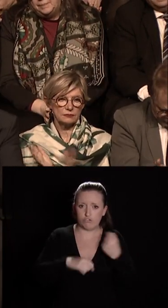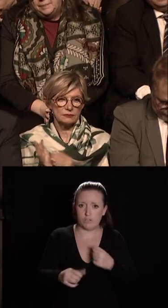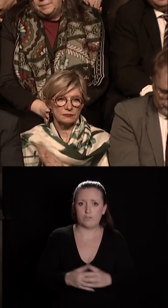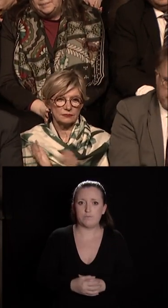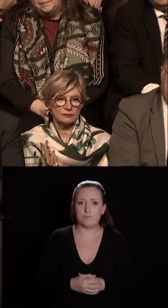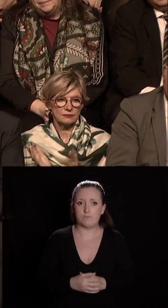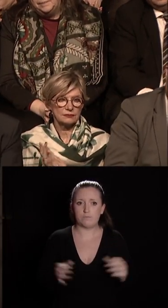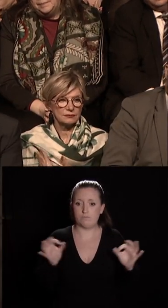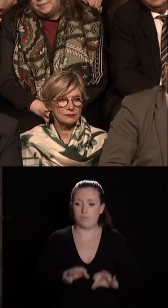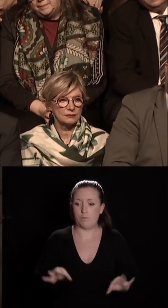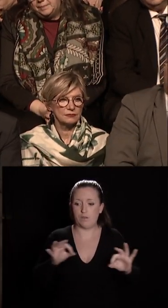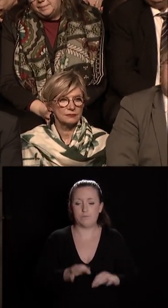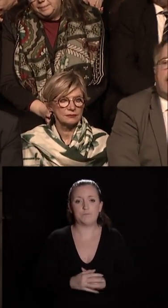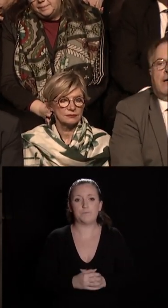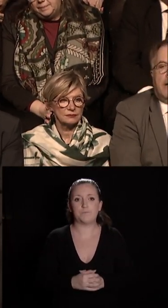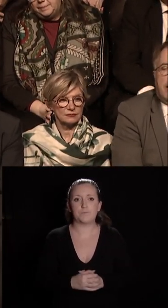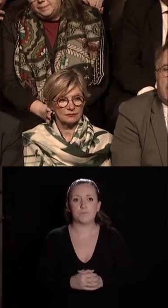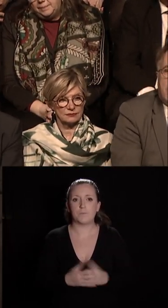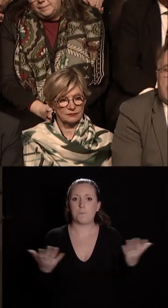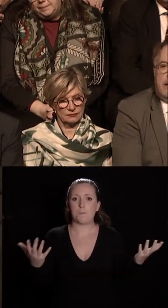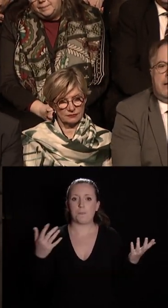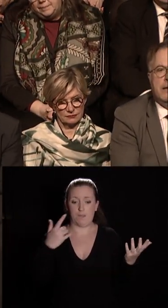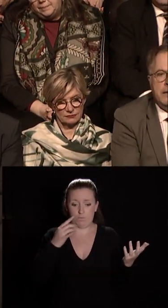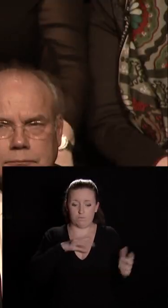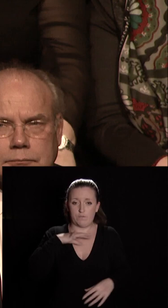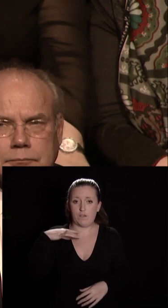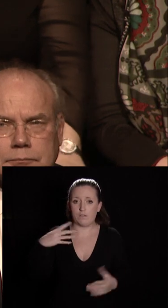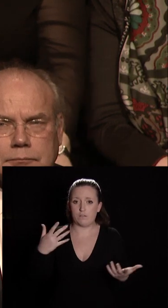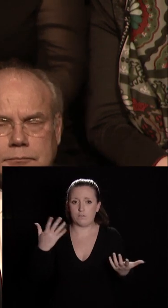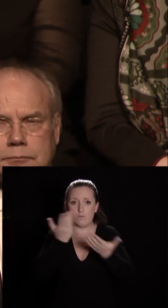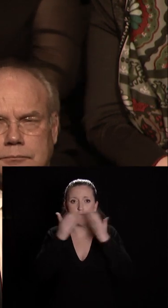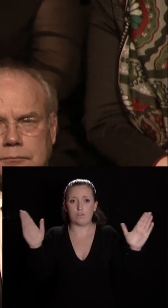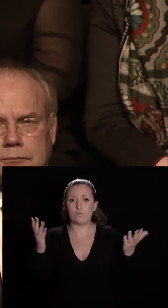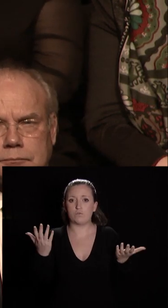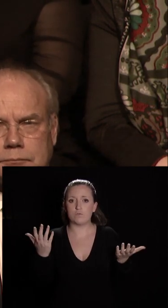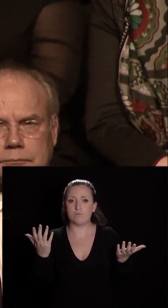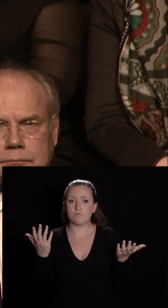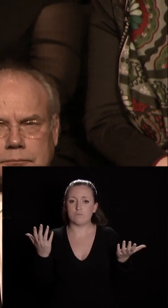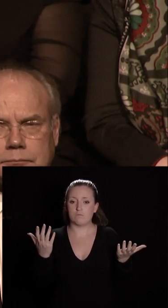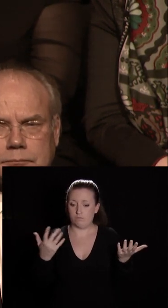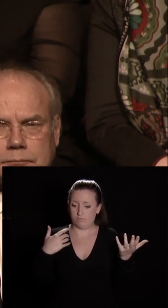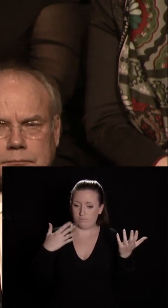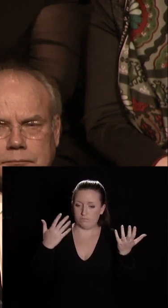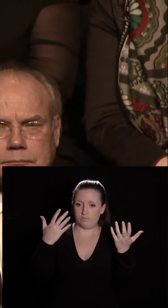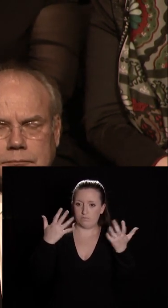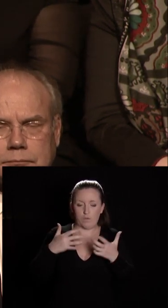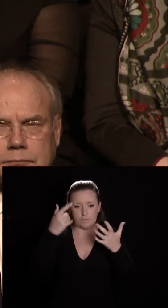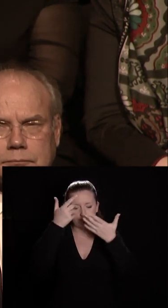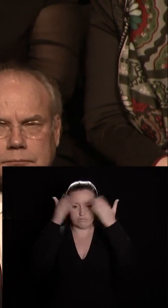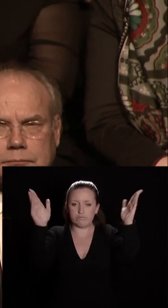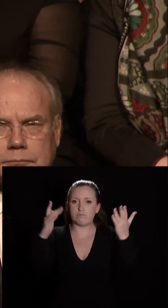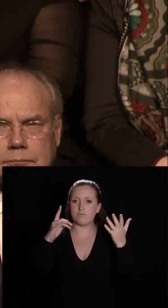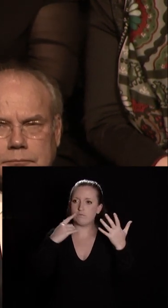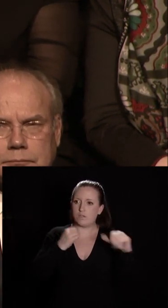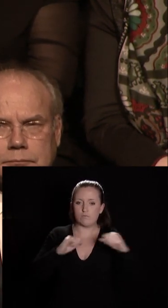nulle part je suis fier de l'ouverture d'esprit des Dijonais et nous sachions nous mobiliser a fortiori lorsque